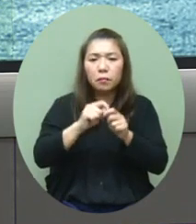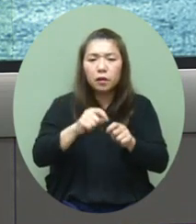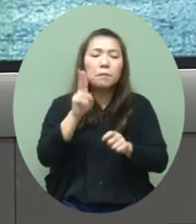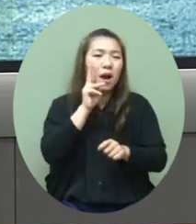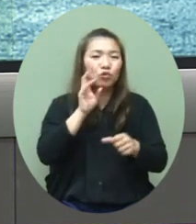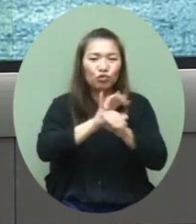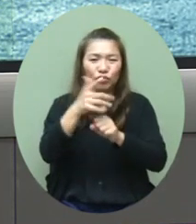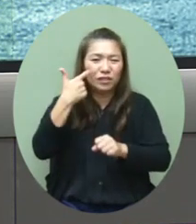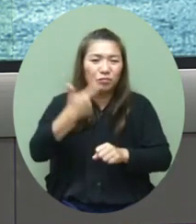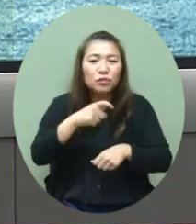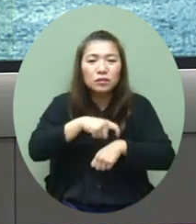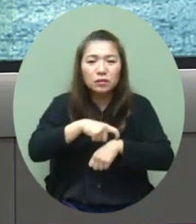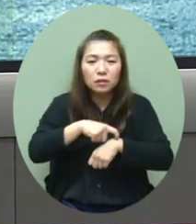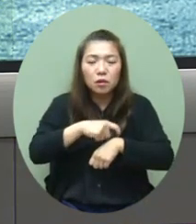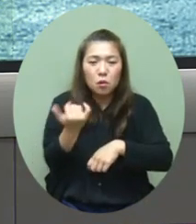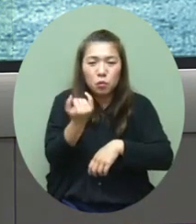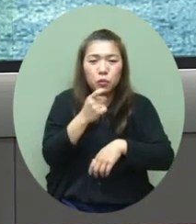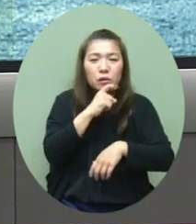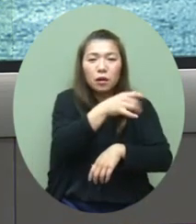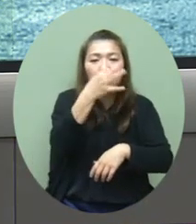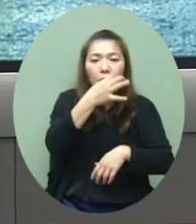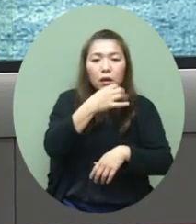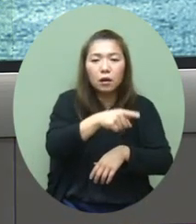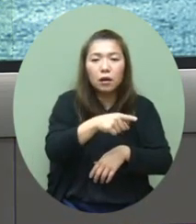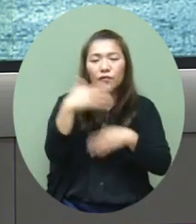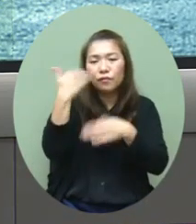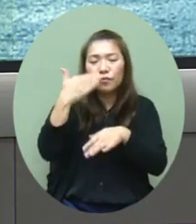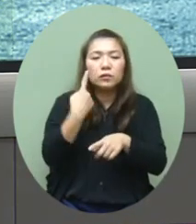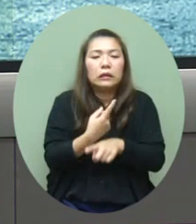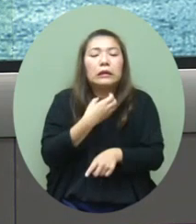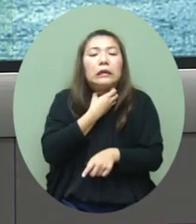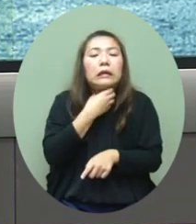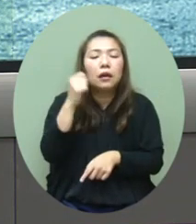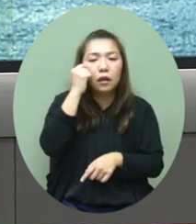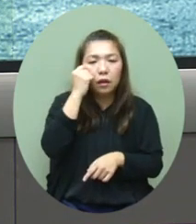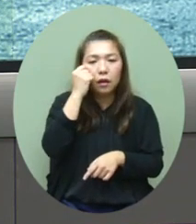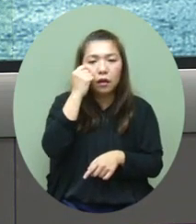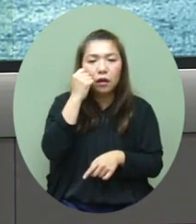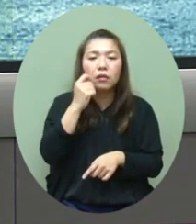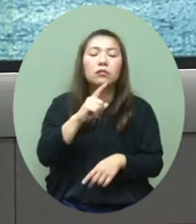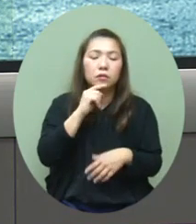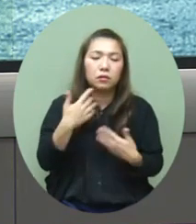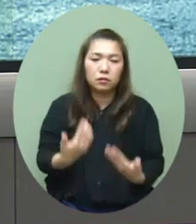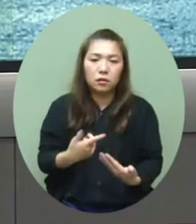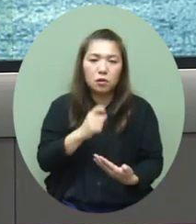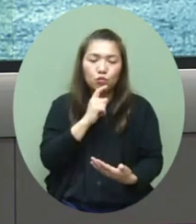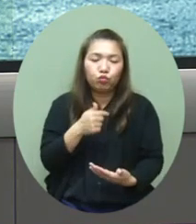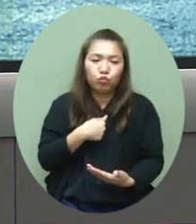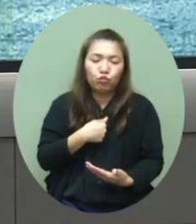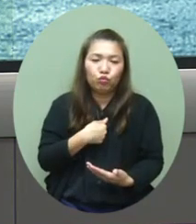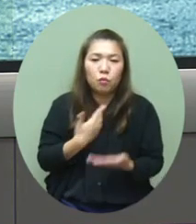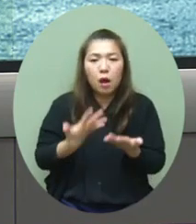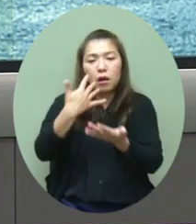好像在疫情嚴峻的時候有個別的藥物可能那個供應是相當緊張的所以我們也有需要